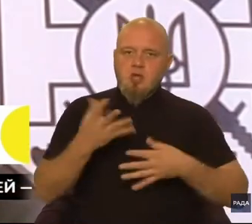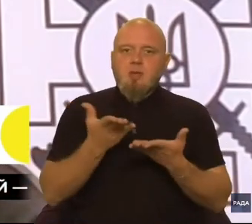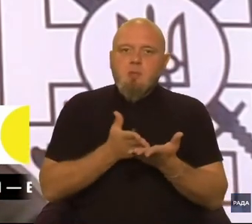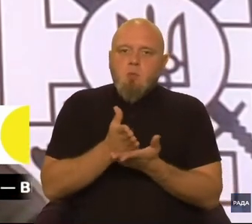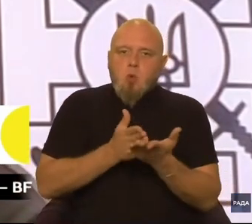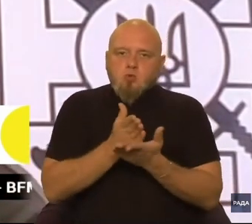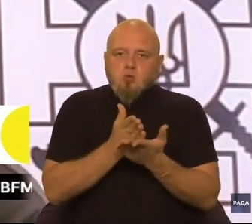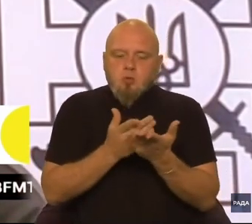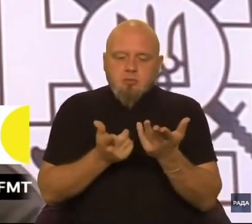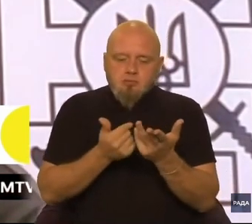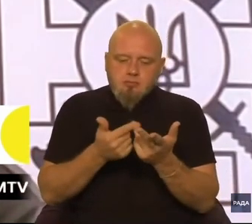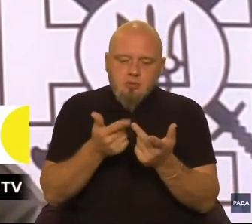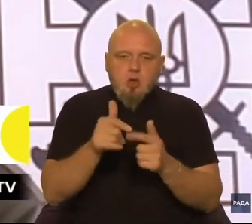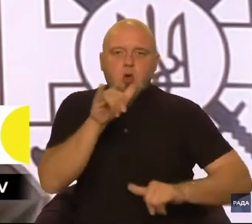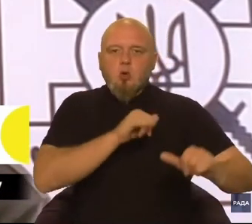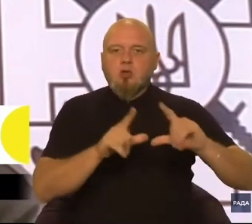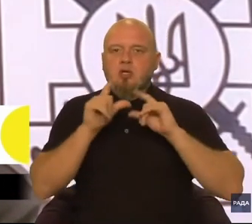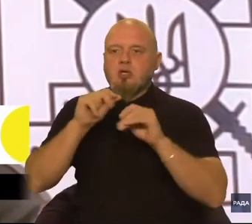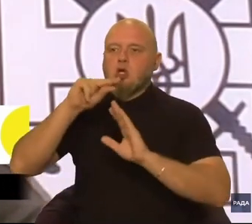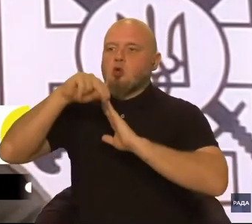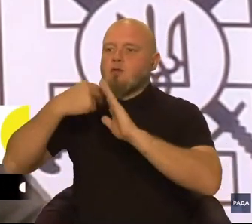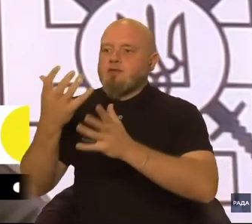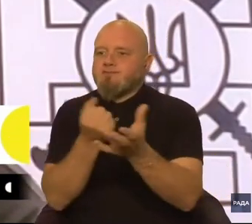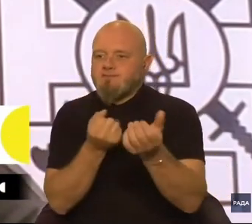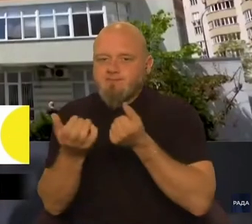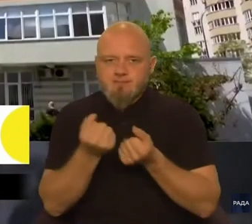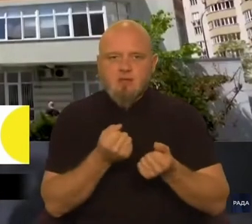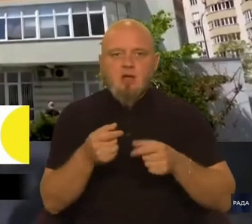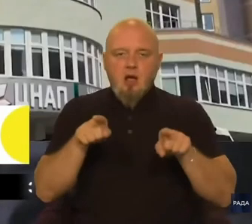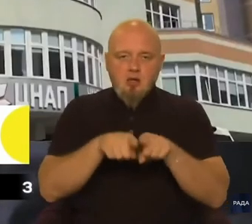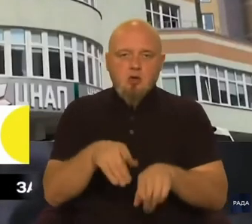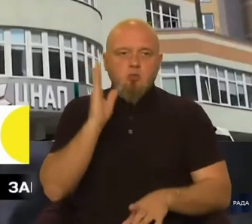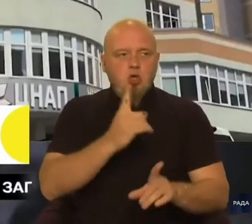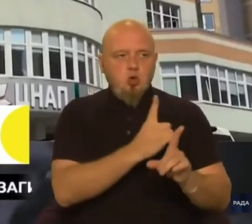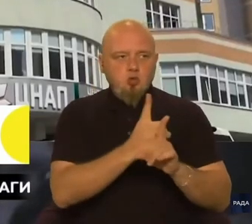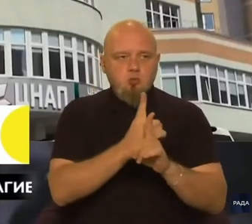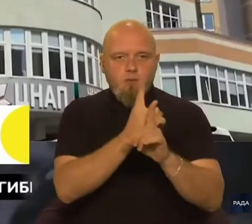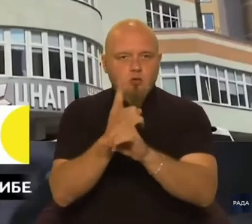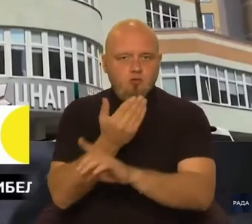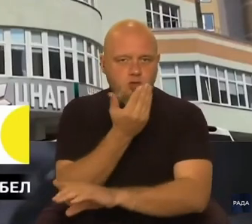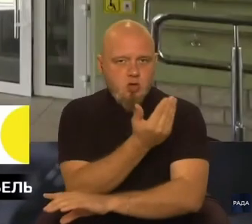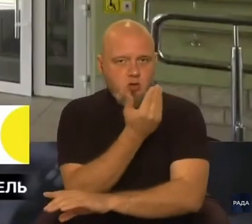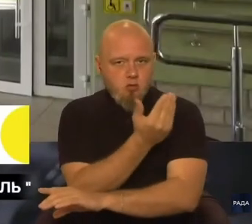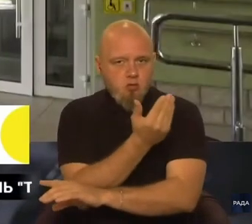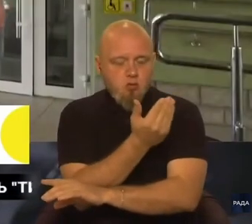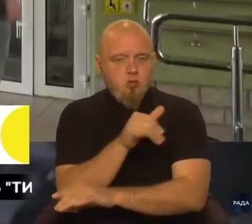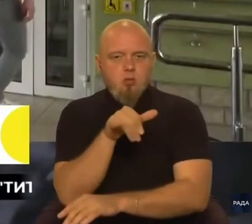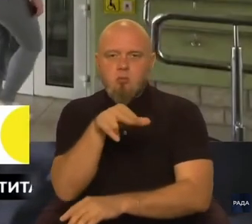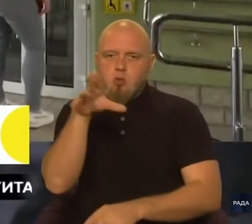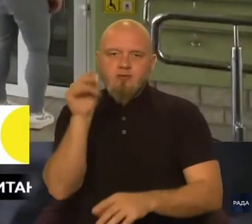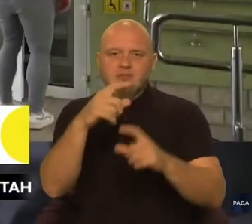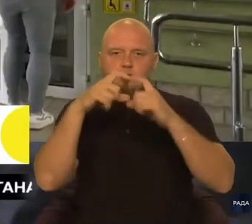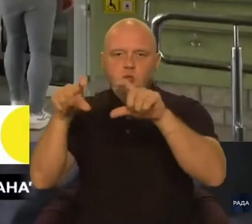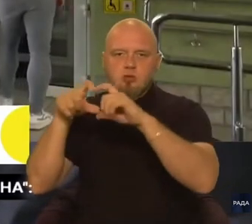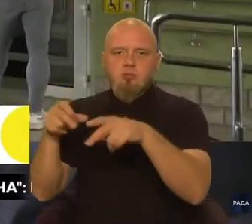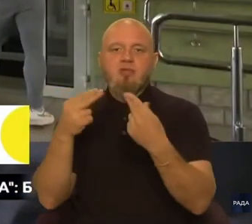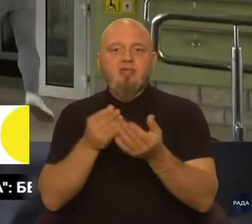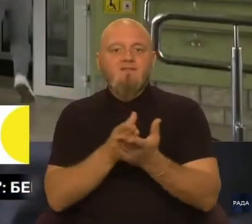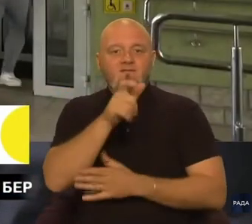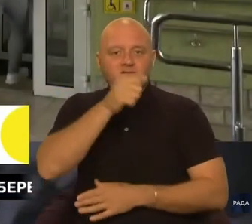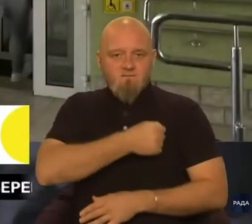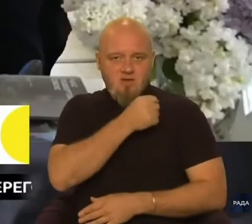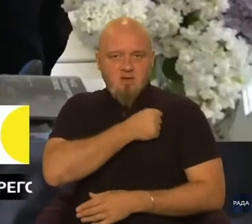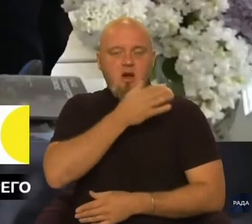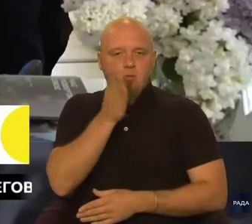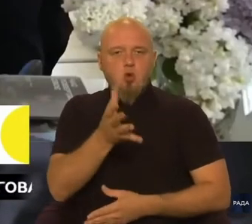послугами, куди йти, по які довідки. А також буде безпосередньо супроводжувати його по всім остановам, де ветерани будуть